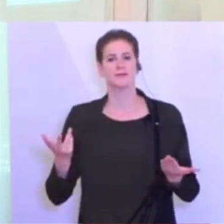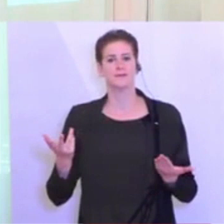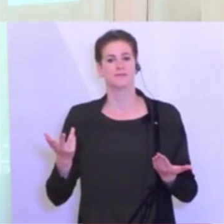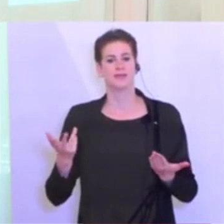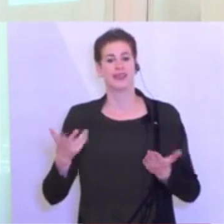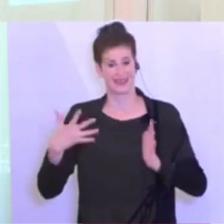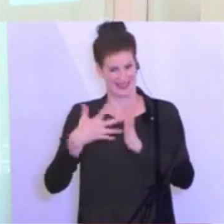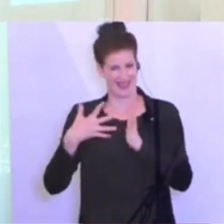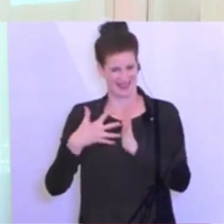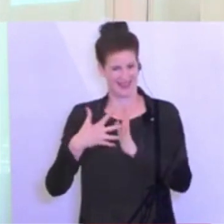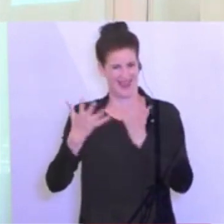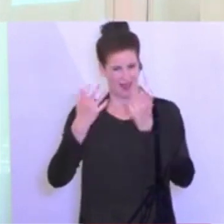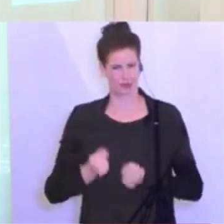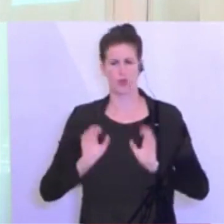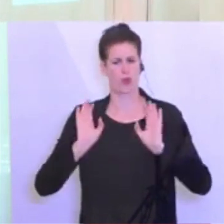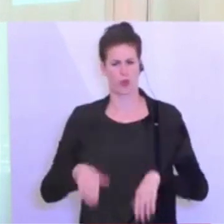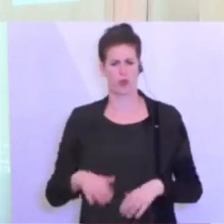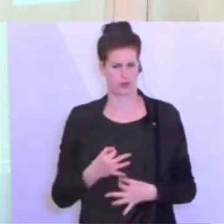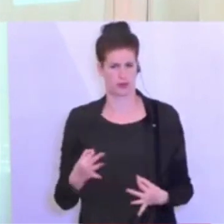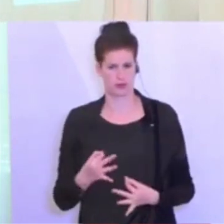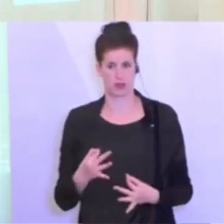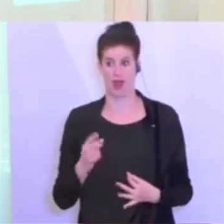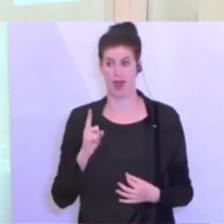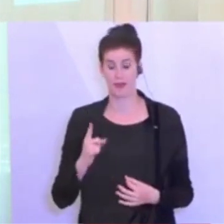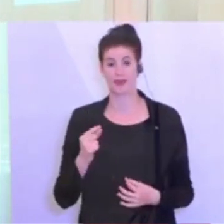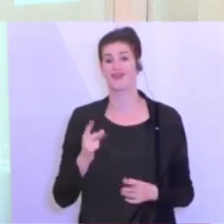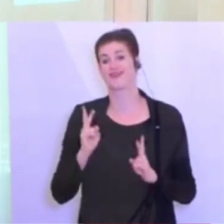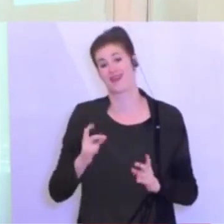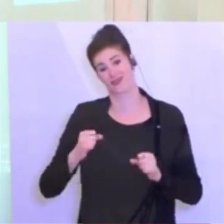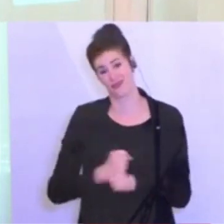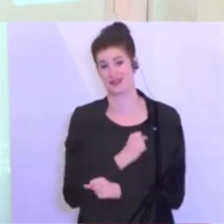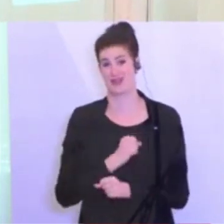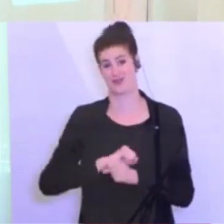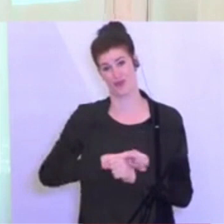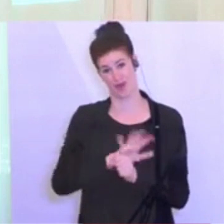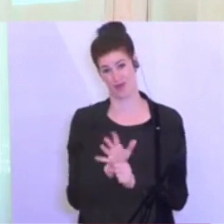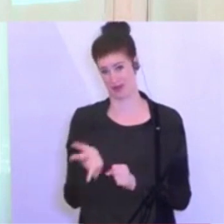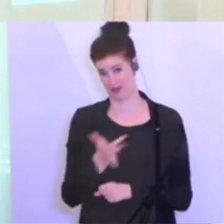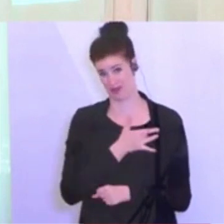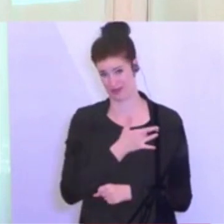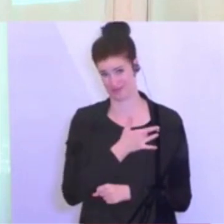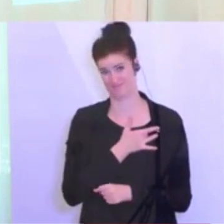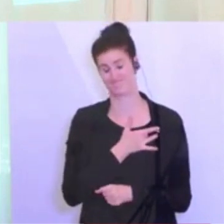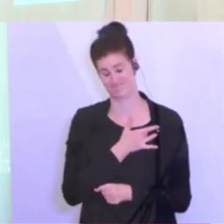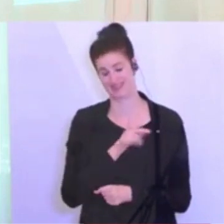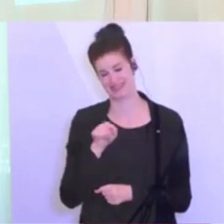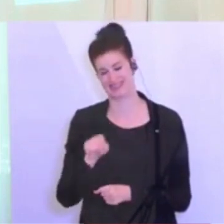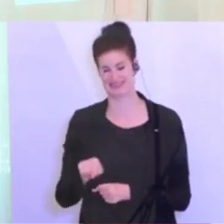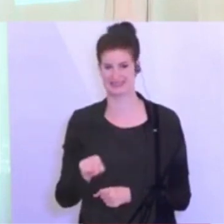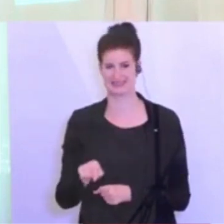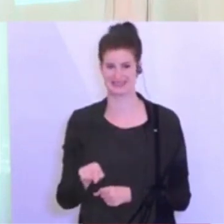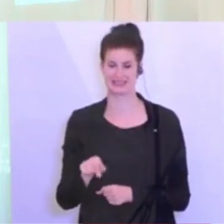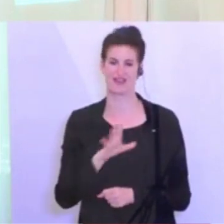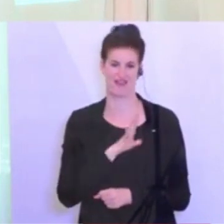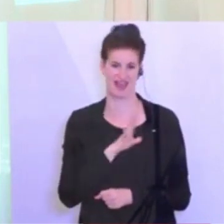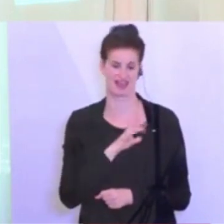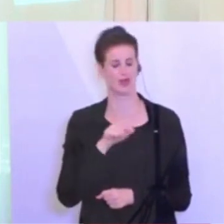automatisch bedeutet, dass es ihn in einem Bezirk oder in einem Land nicht mehr gibt. Und das ist das, was wir heute auch